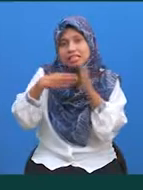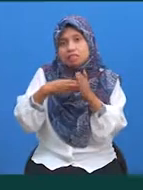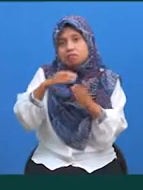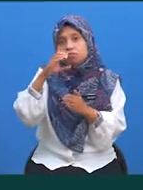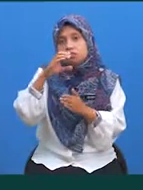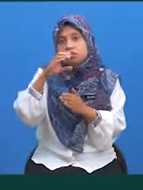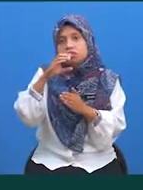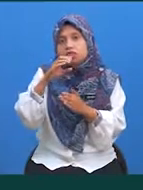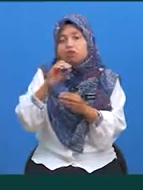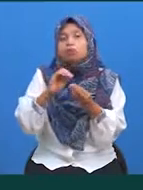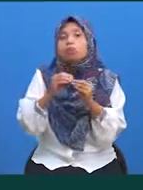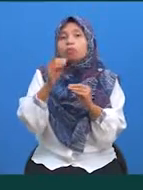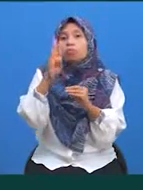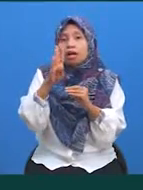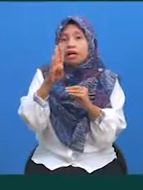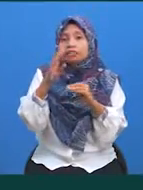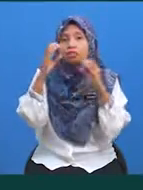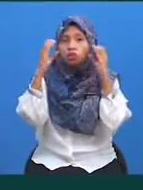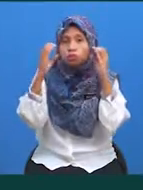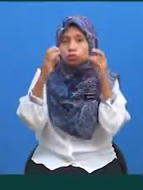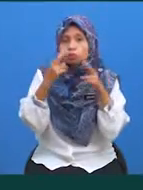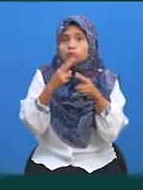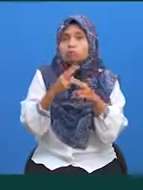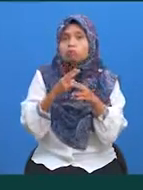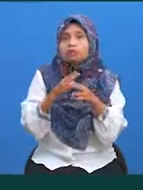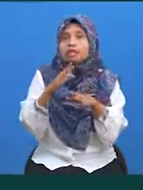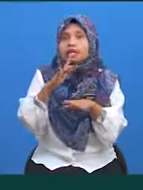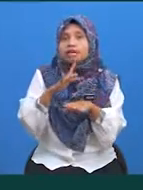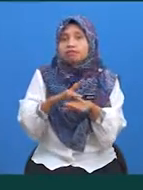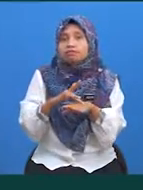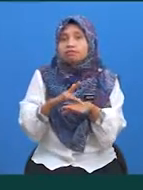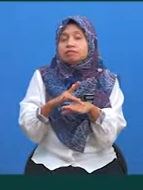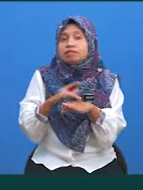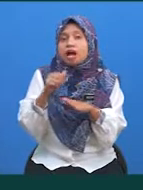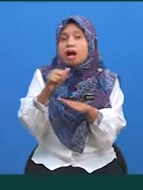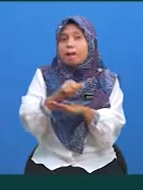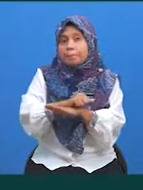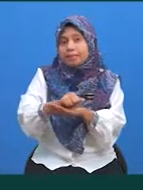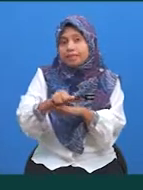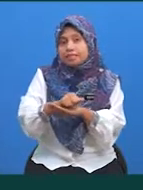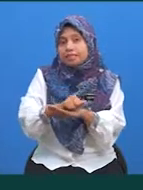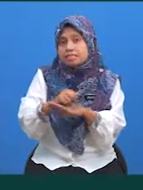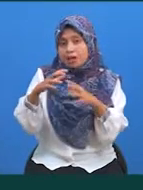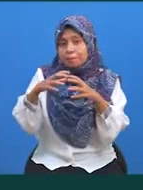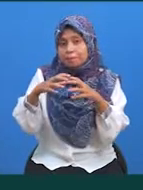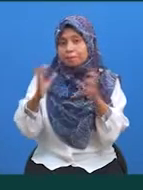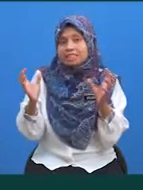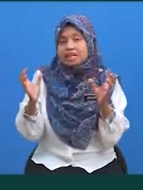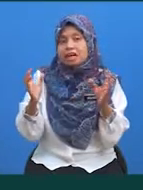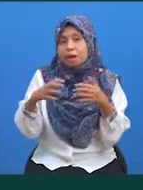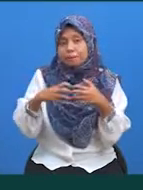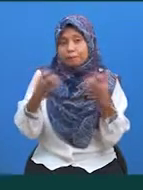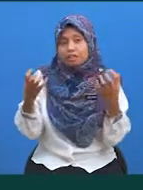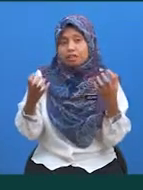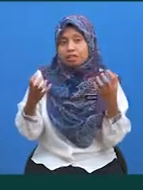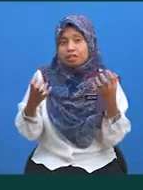Keempat, cikgu namakannya aplikasi pecah Sama ada simbol